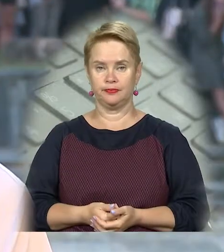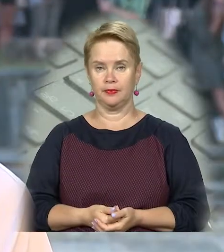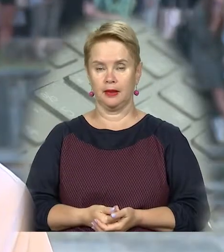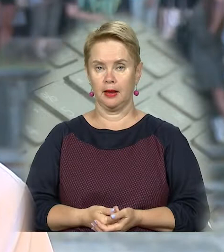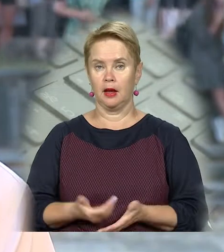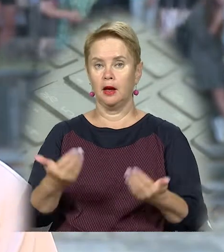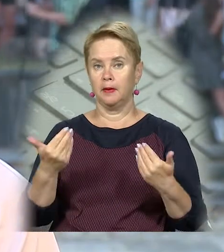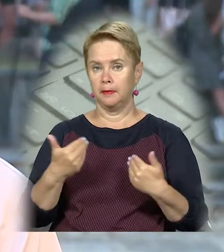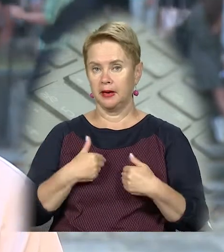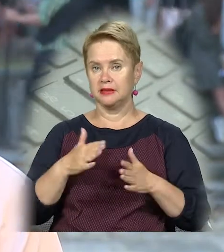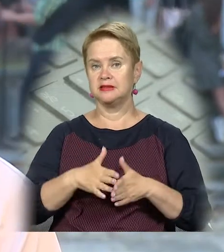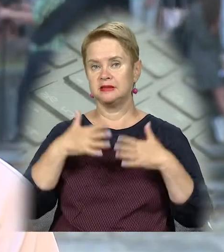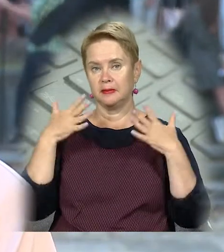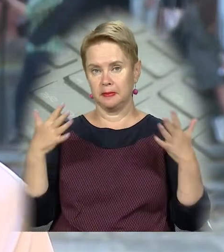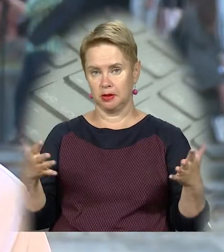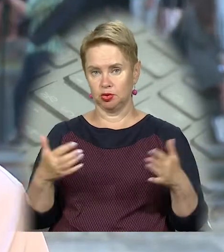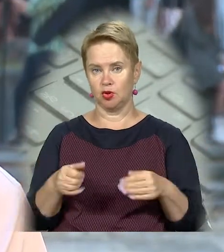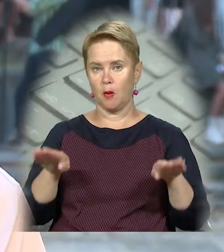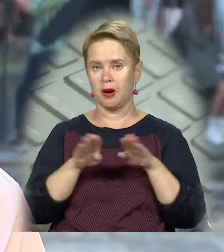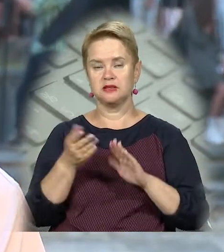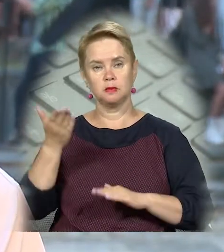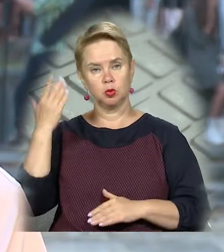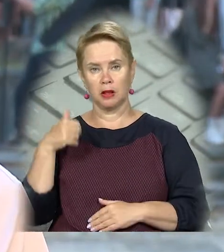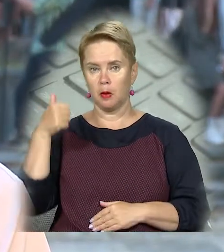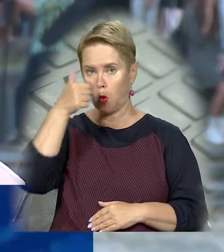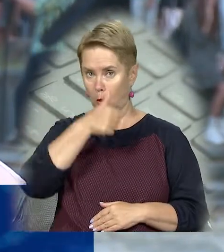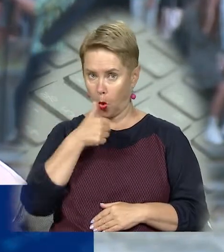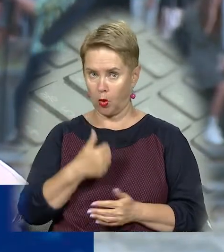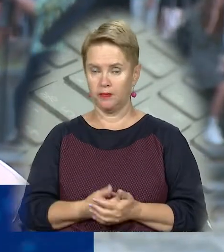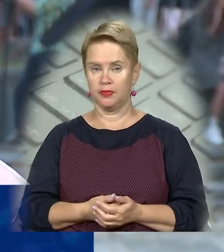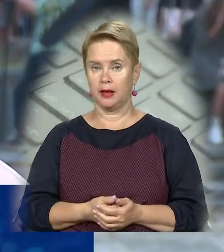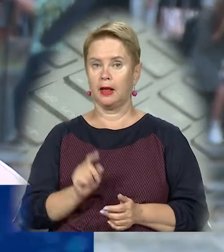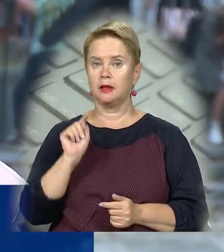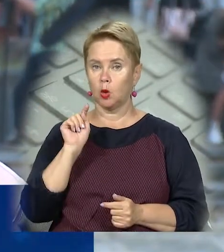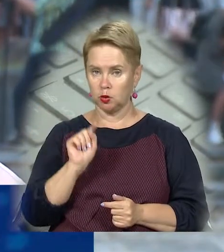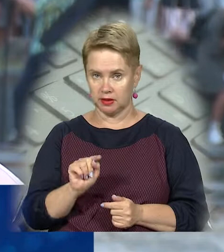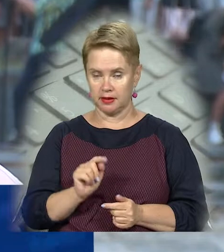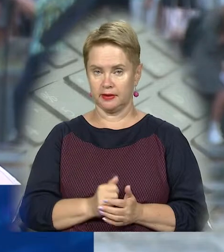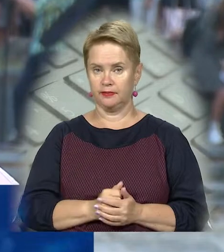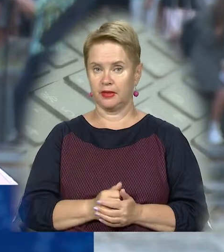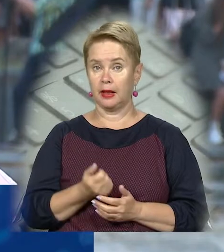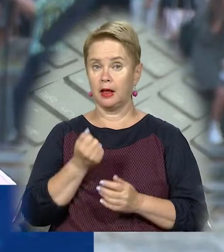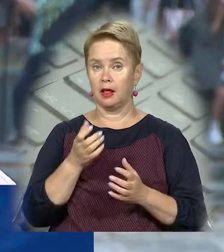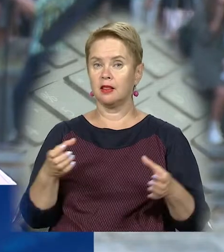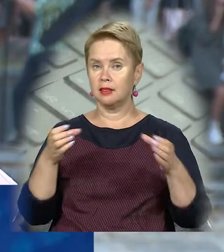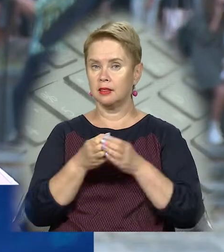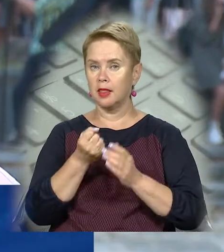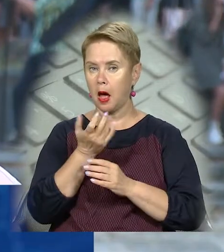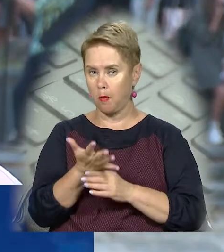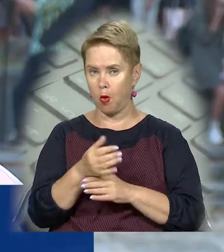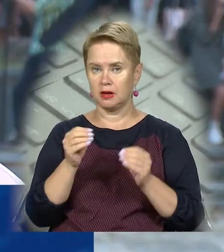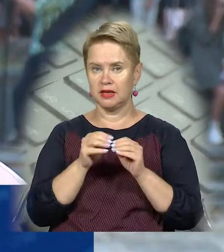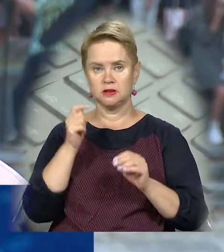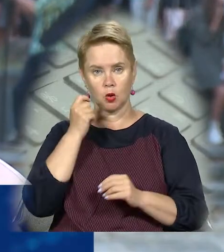Ми суттєво збільшили набір порівняння з минулим роком, але до тих наборів, які були 5-10